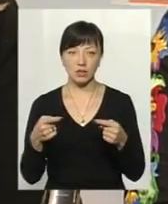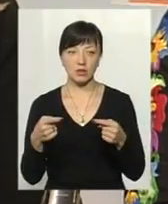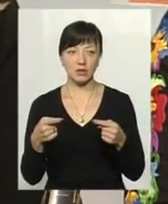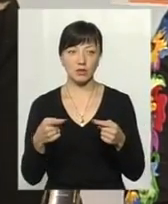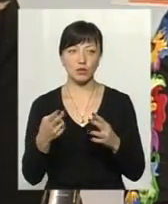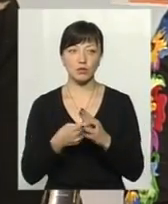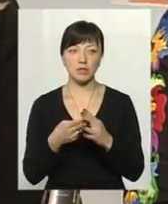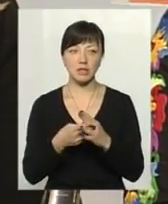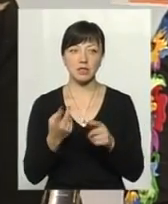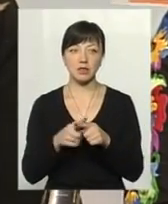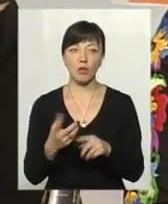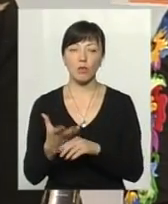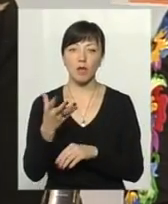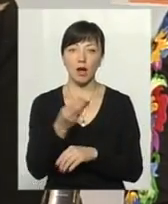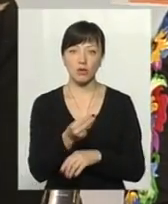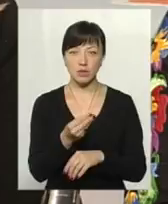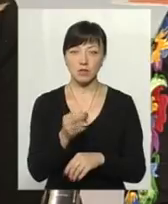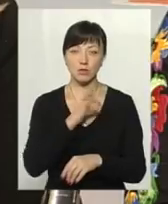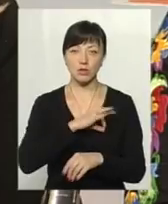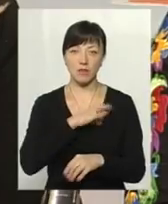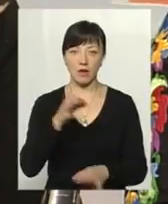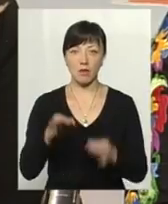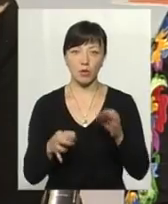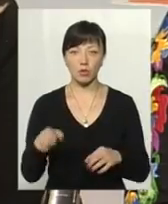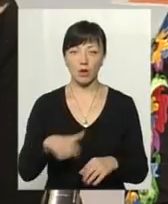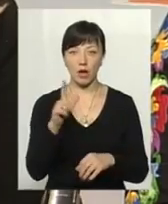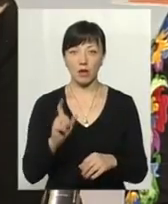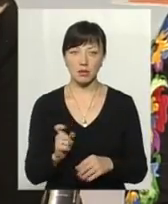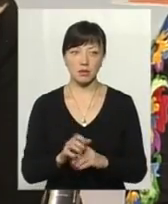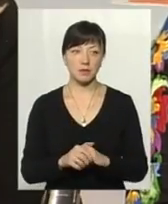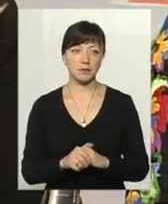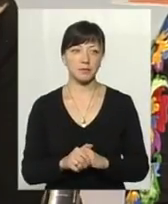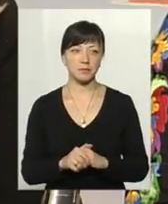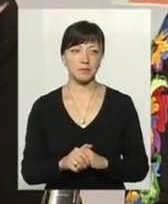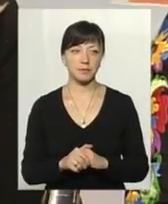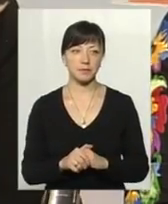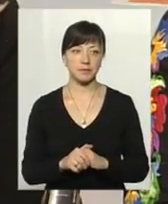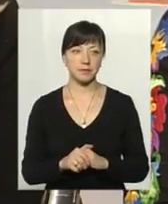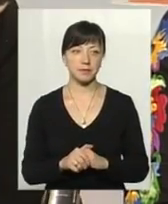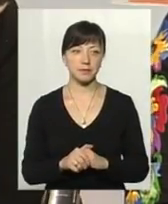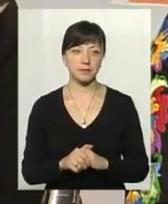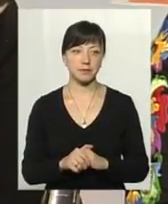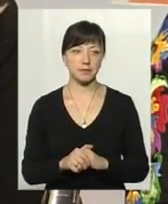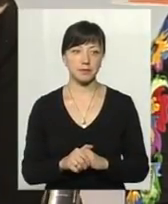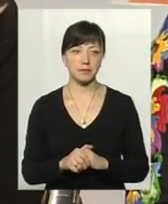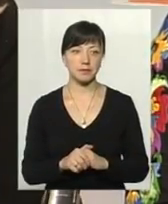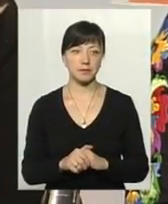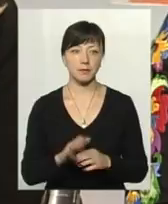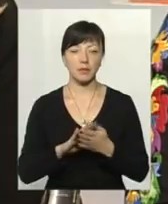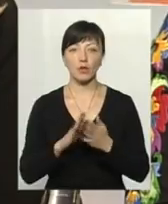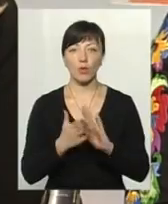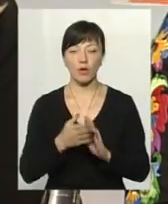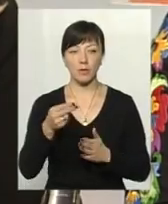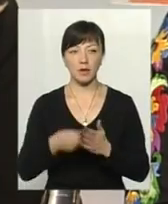Субсидії ці оплачуються в рахунок споживання природного газу, тобто оплачують вартість спожитого газу. Договір